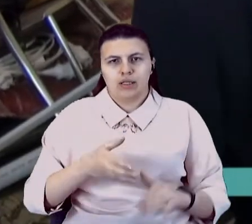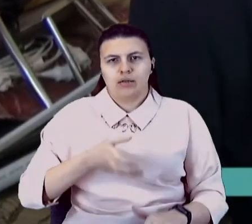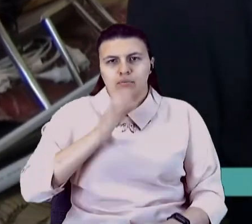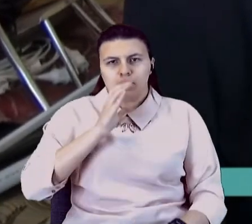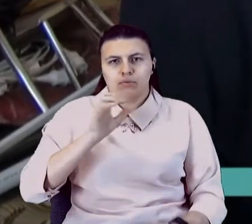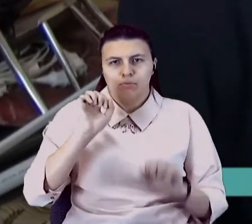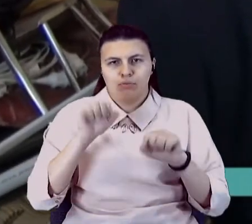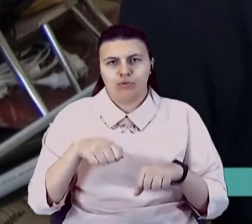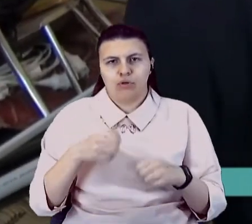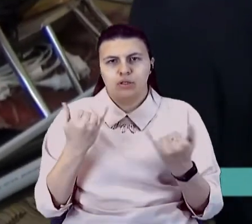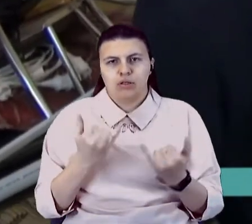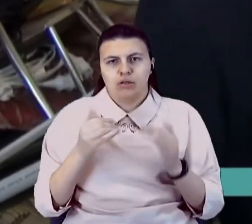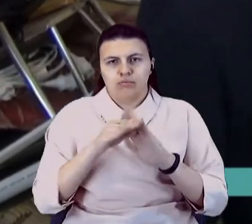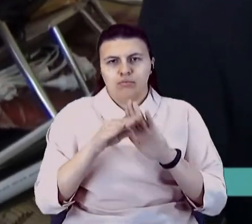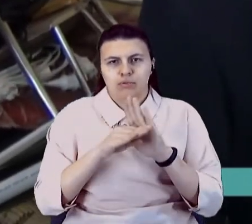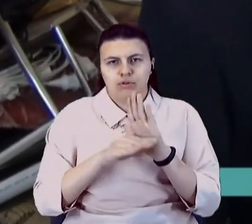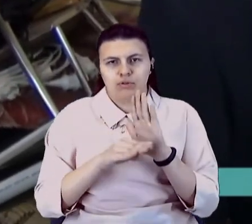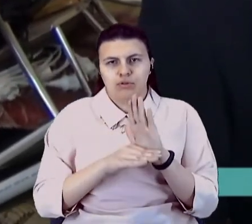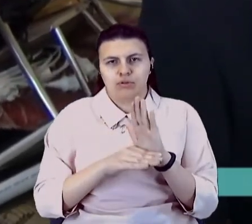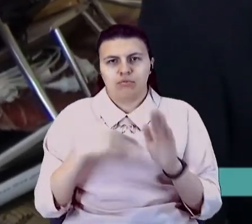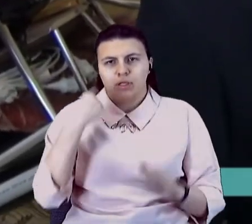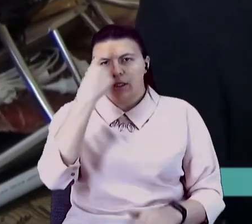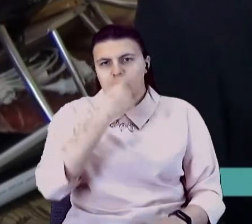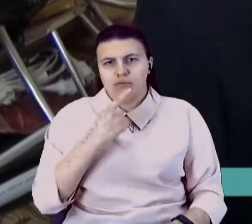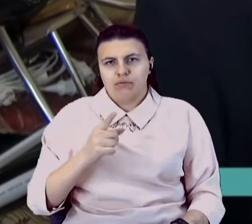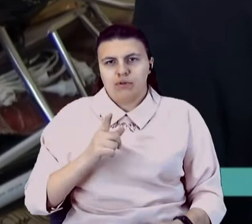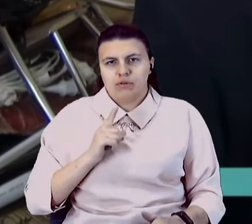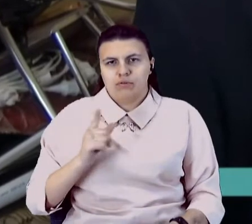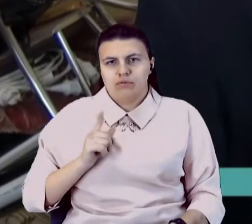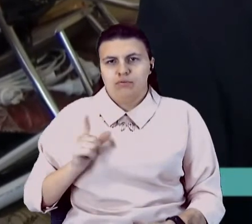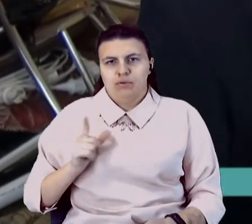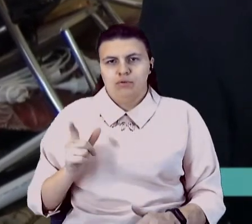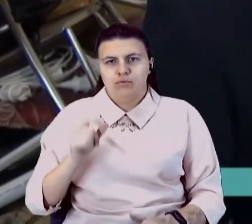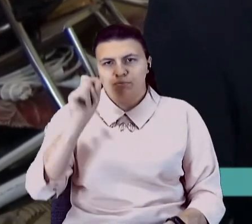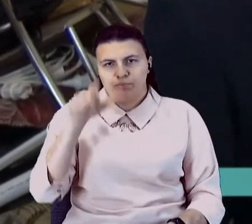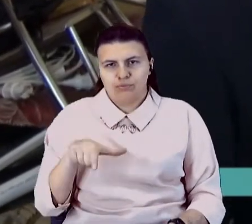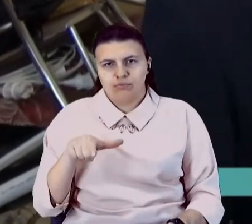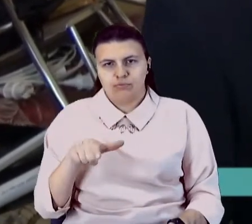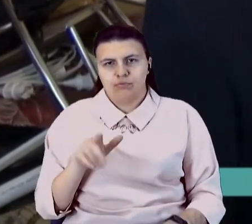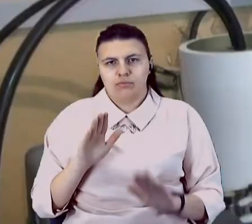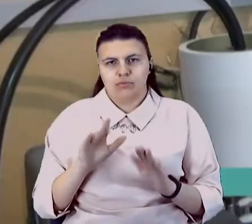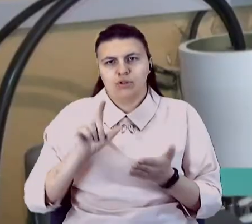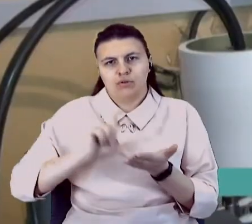питний режим, у нас вода індивідуальна у кожної дитинки, одноразові стаканчики.